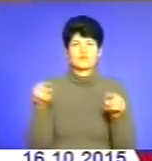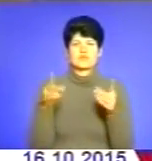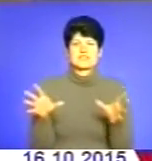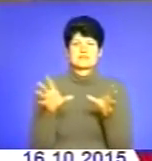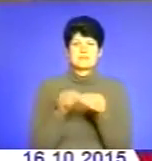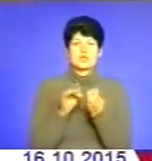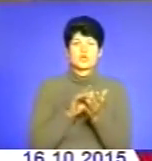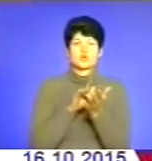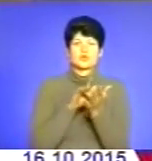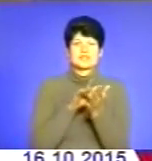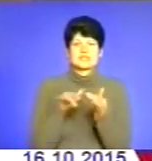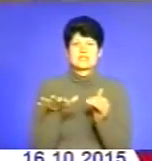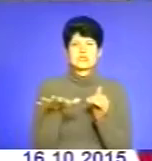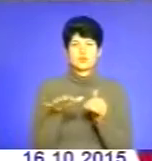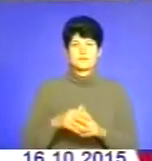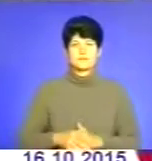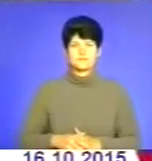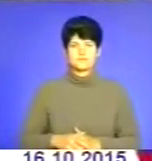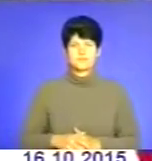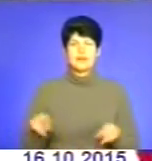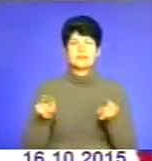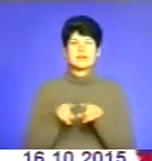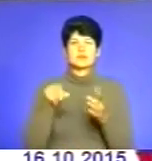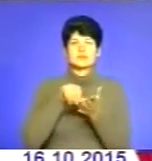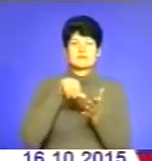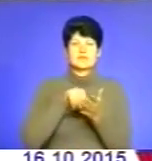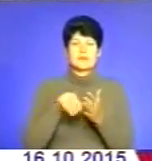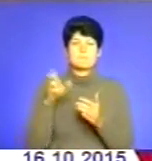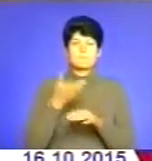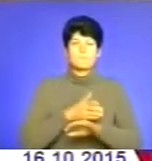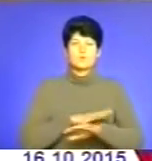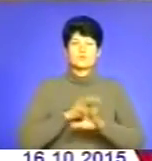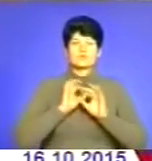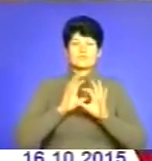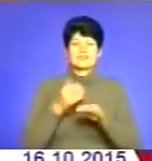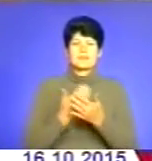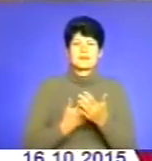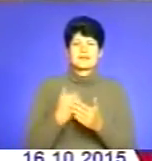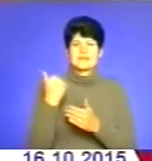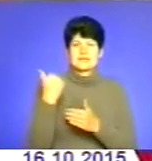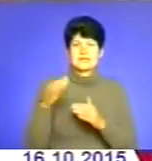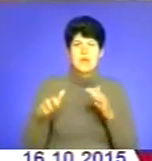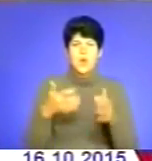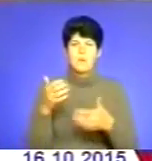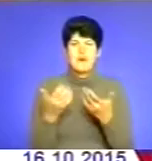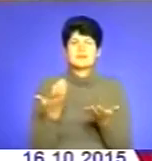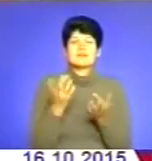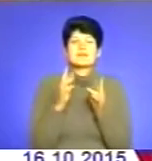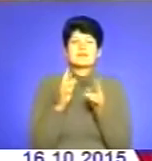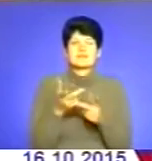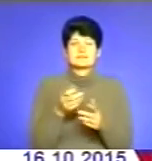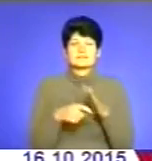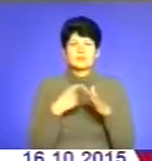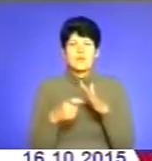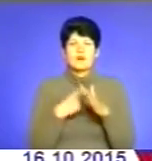туристичних зон. Також представники Польщі розповіли на прикладі їхніх копалень, як приваблювати туристів.